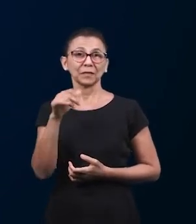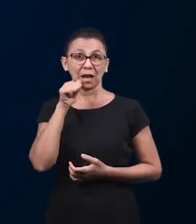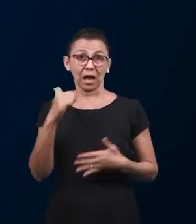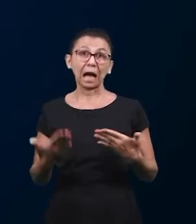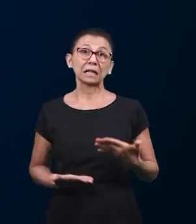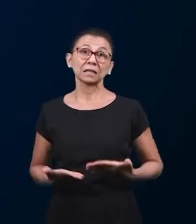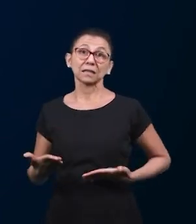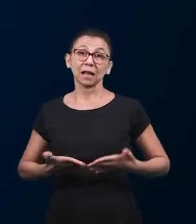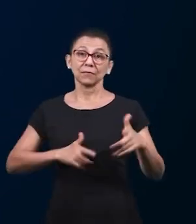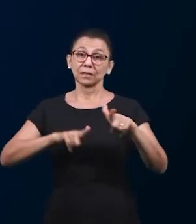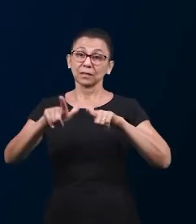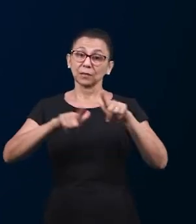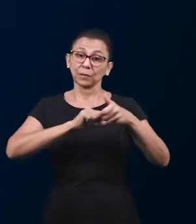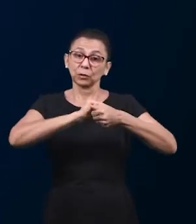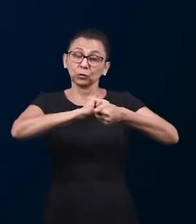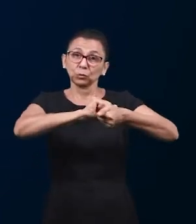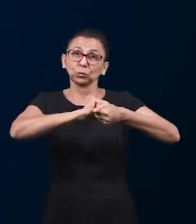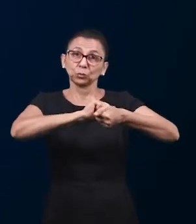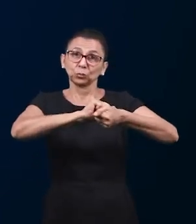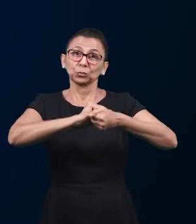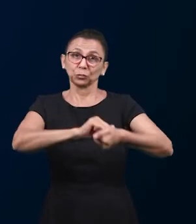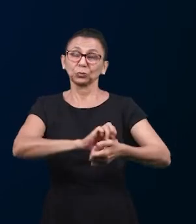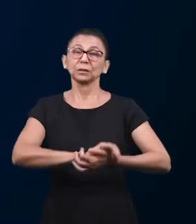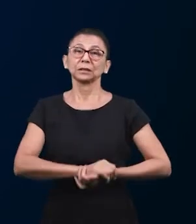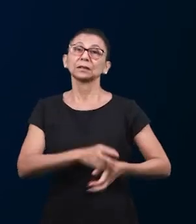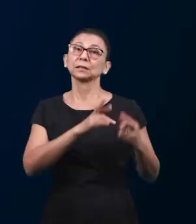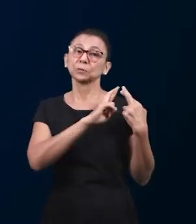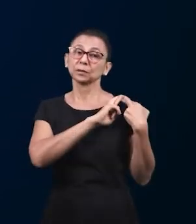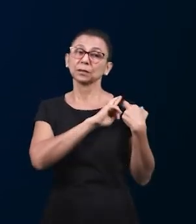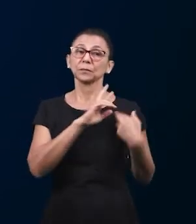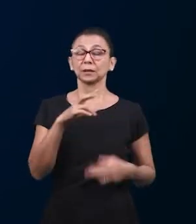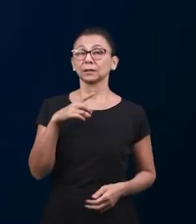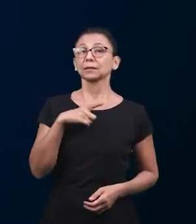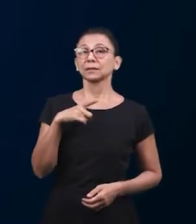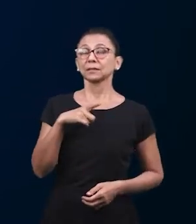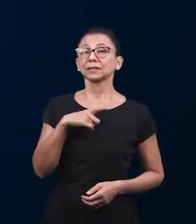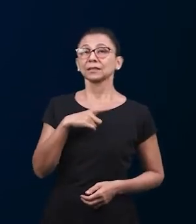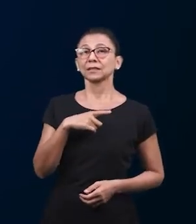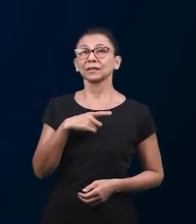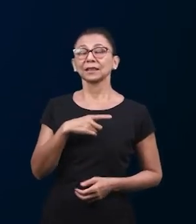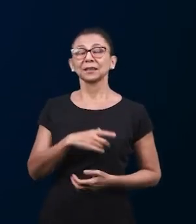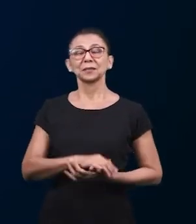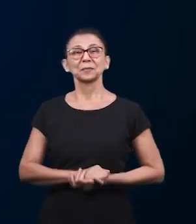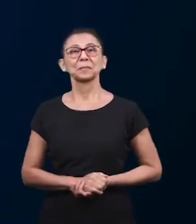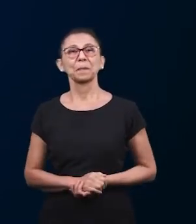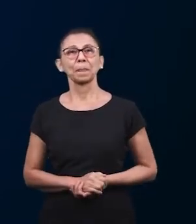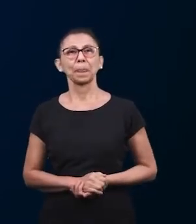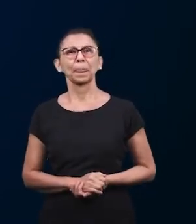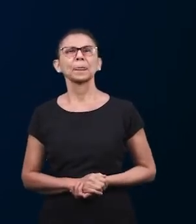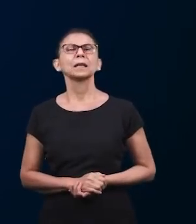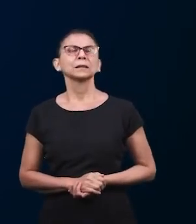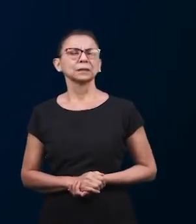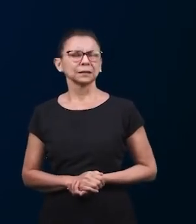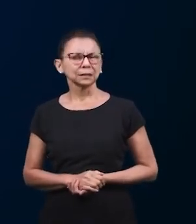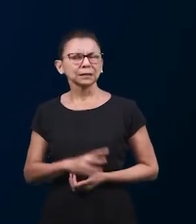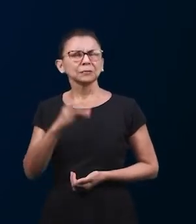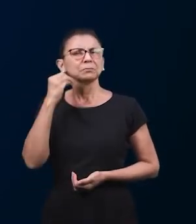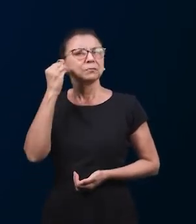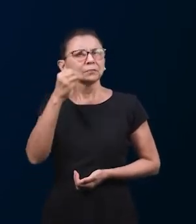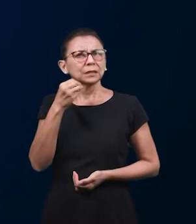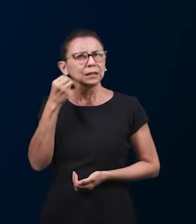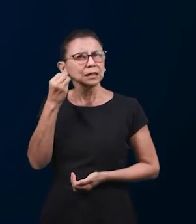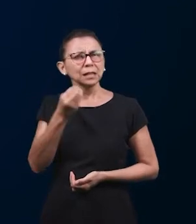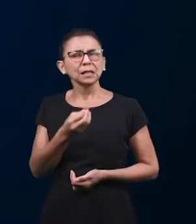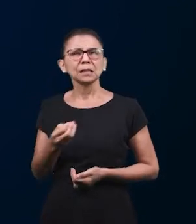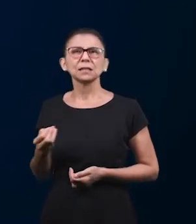сказала что сестры все сестры они трудятся вместе они собираются вместе и изучают